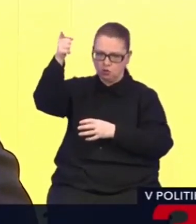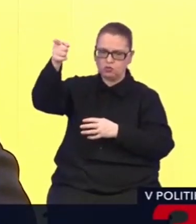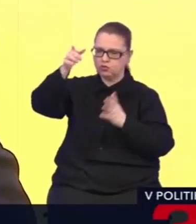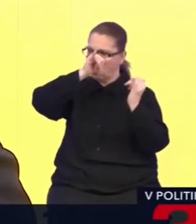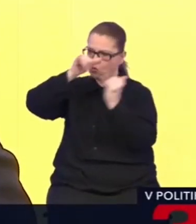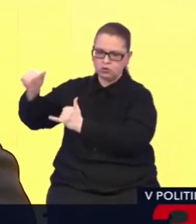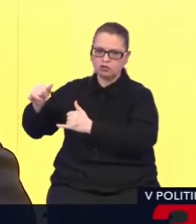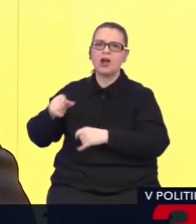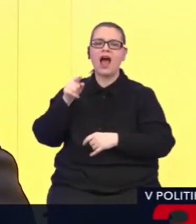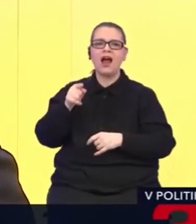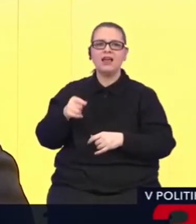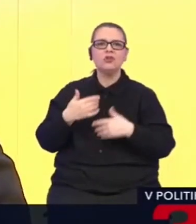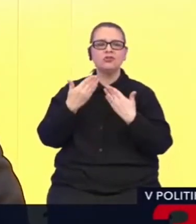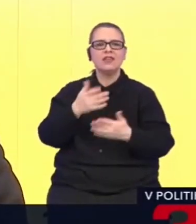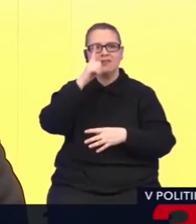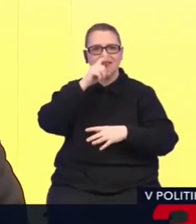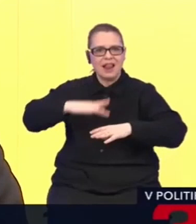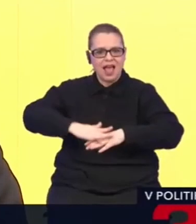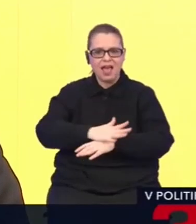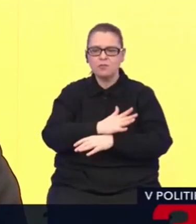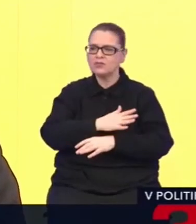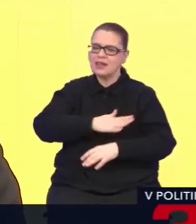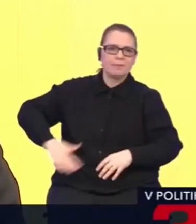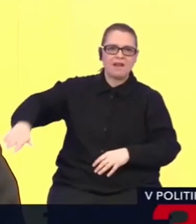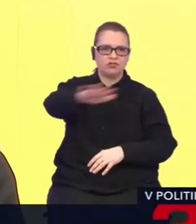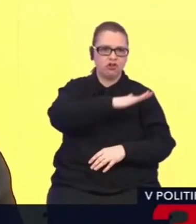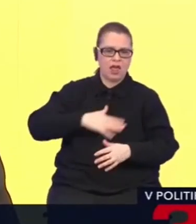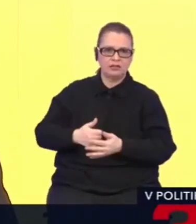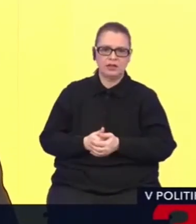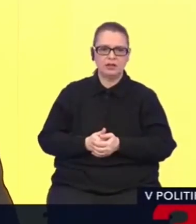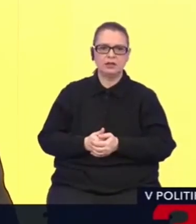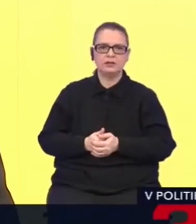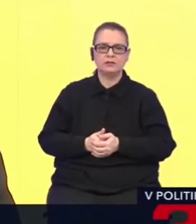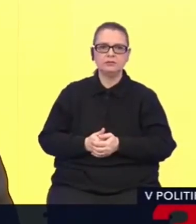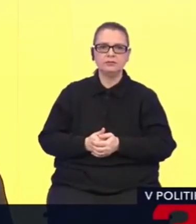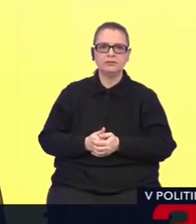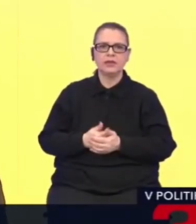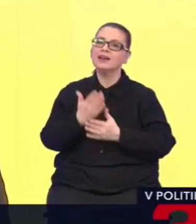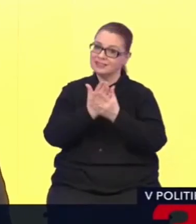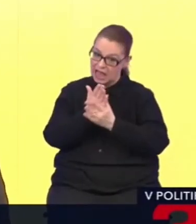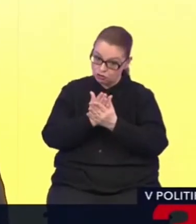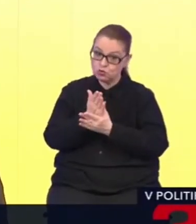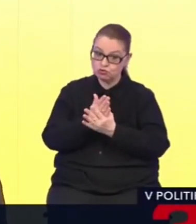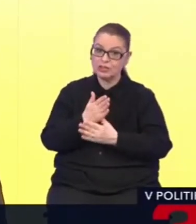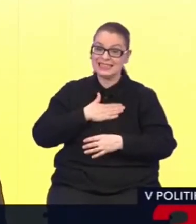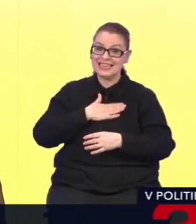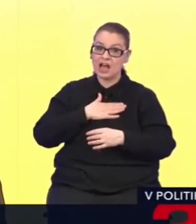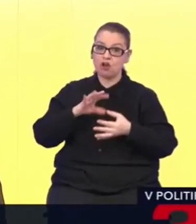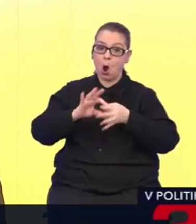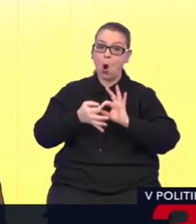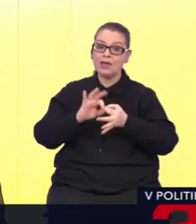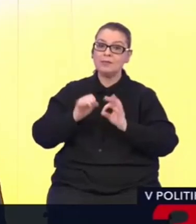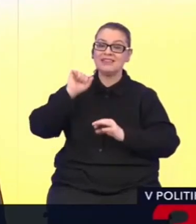veľmi neblahé emócie na obidvoch stranách. Dokonca ja teraz spomeniem, pán redaktor, zaslúži si naša olimpijská